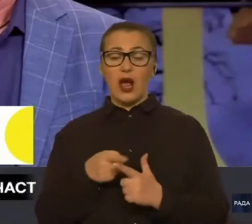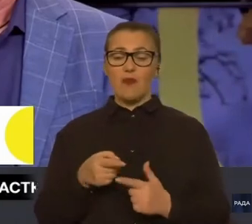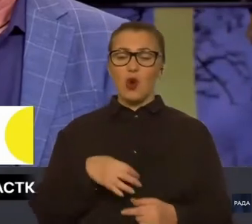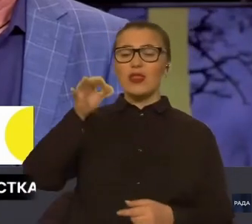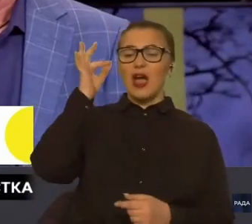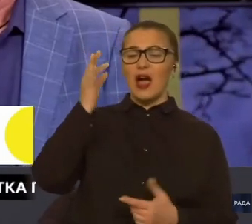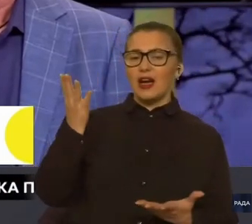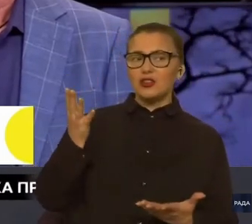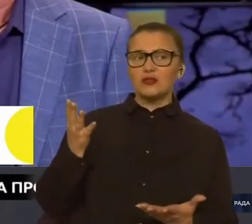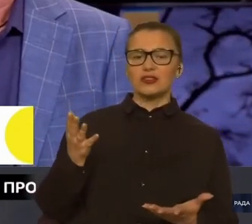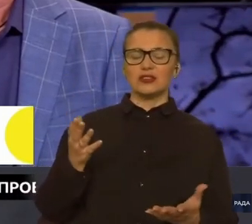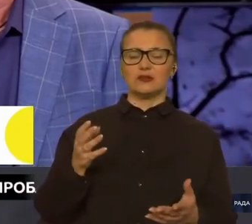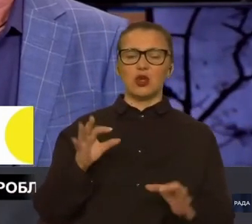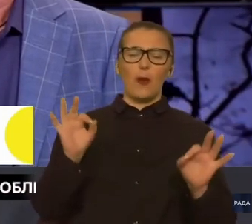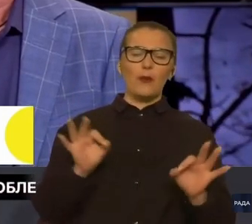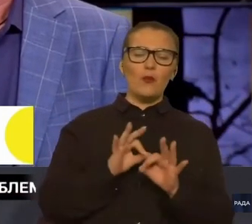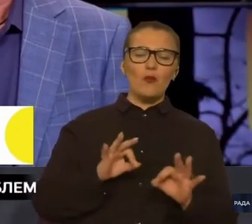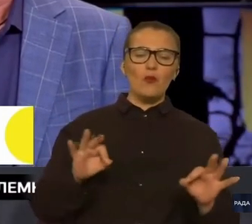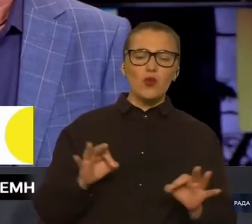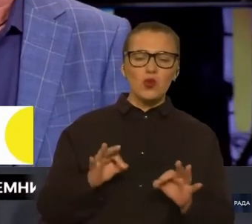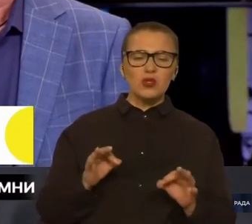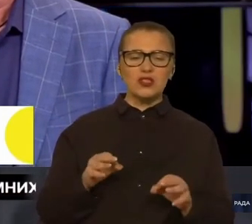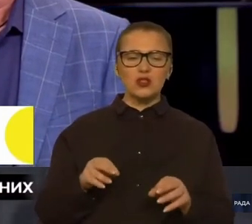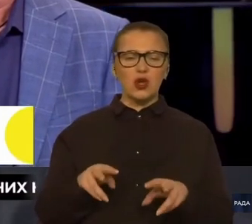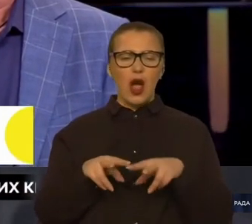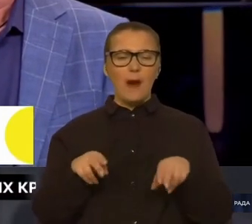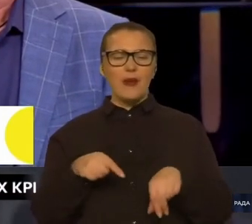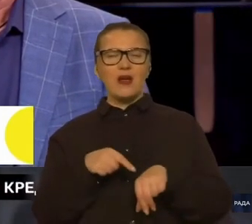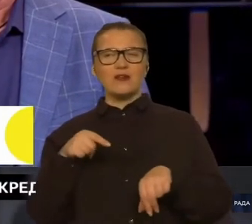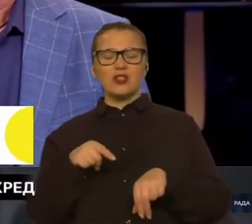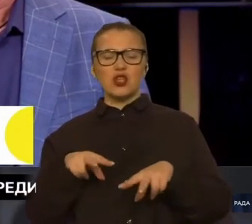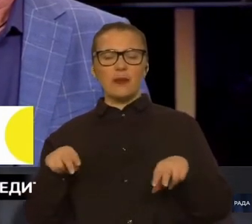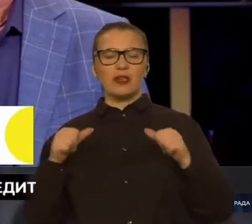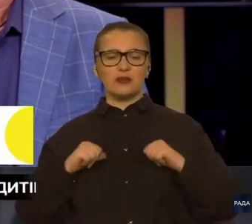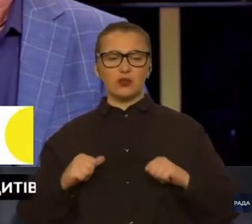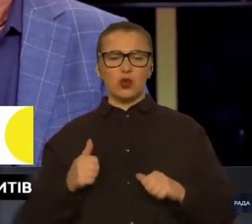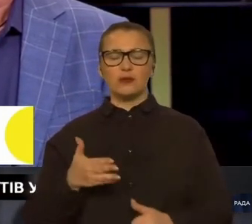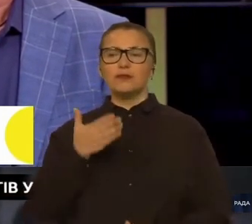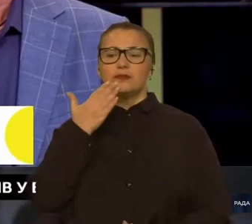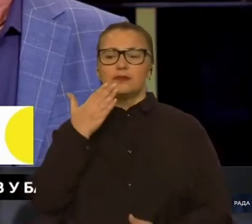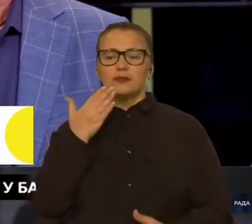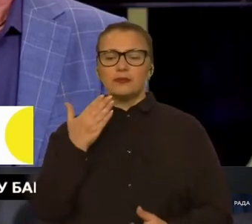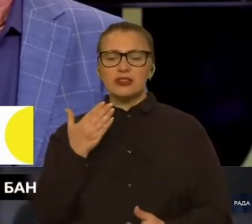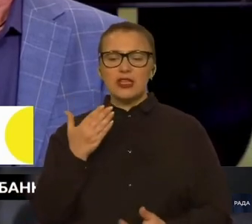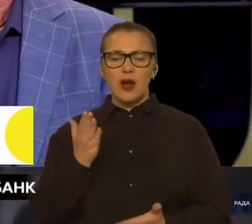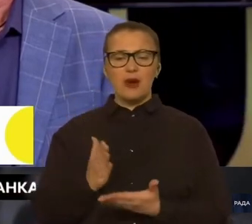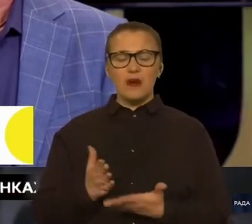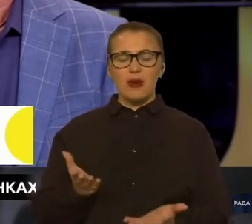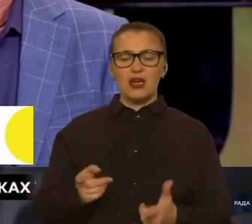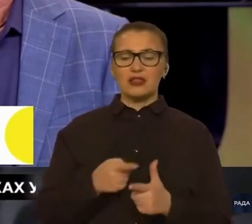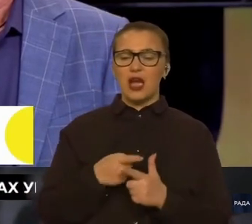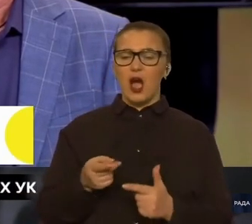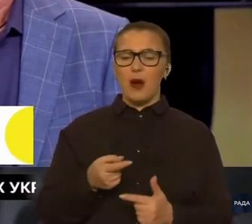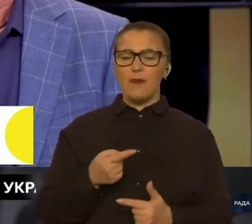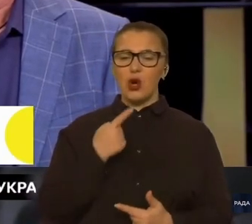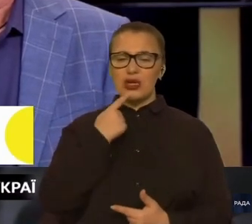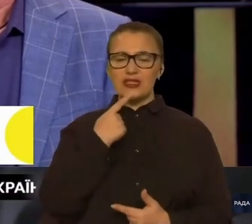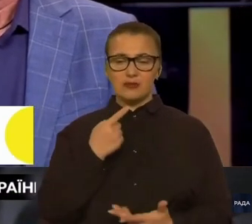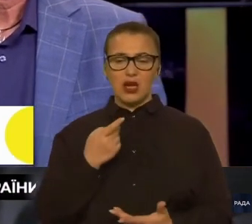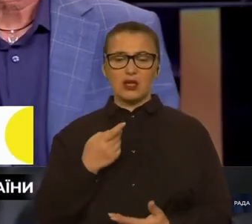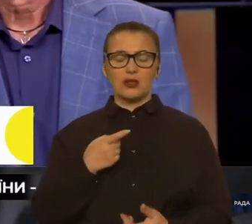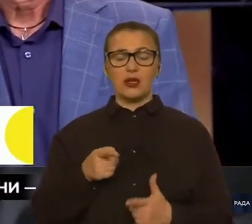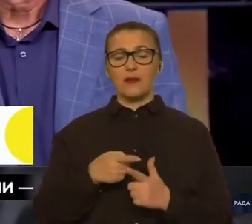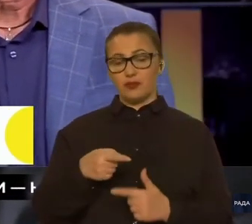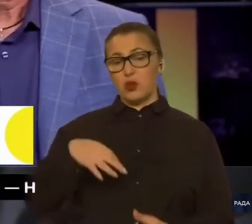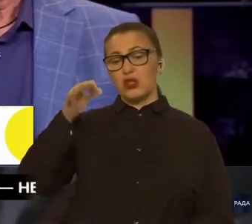Включати цю музику, яка асоціюється зі спокоєм. Мати про собі цей запах або щось того смаку. Або нагадувати дітям про це.